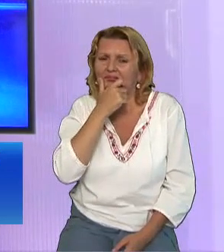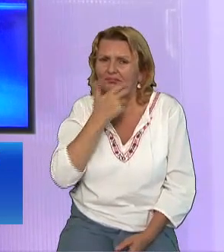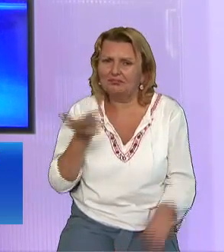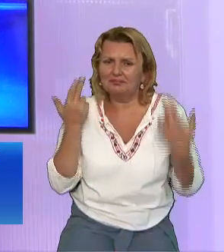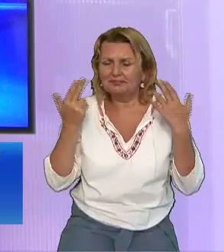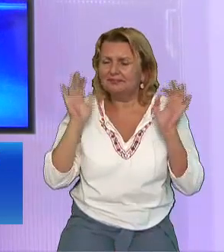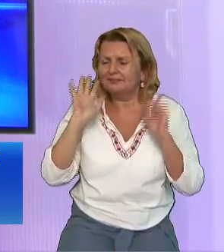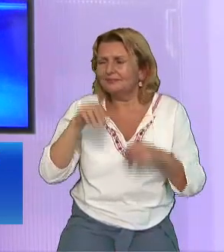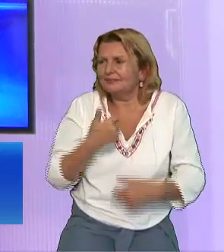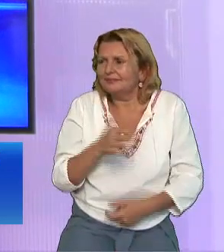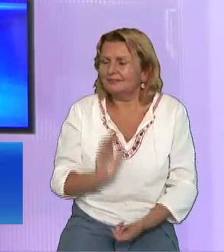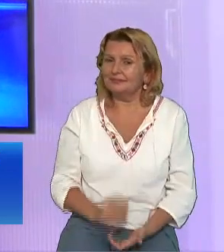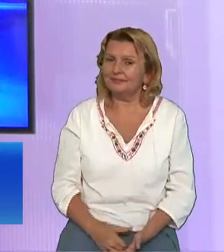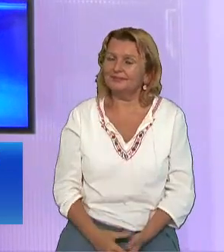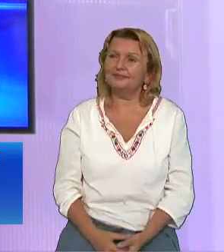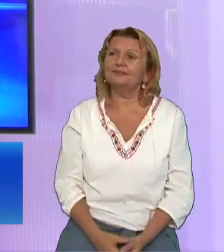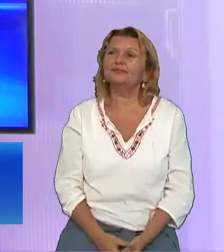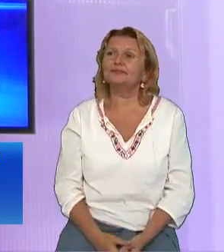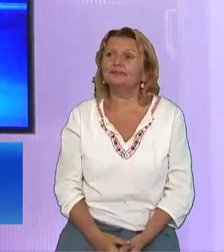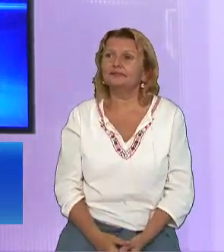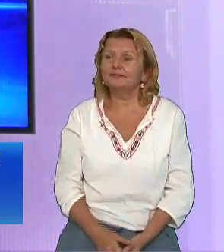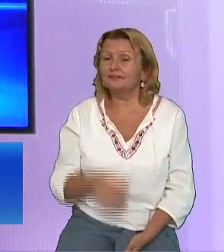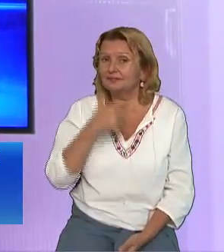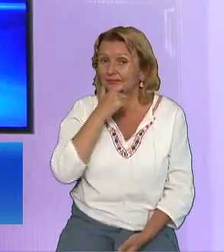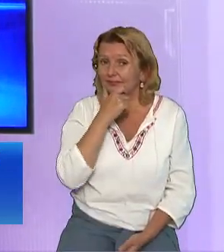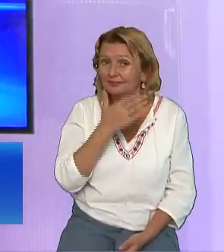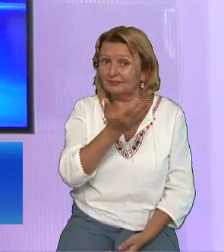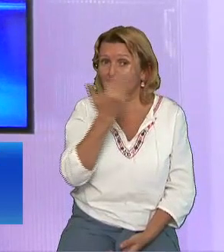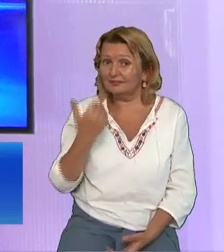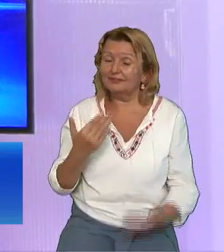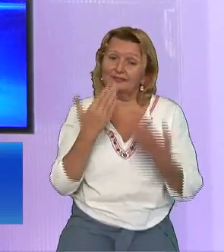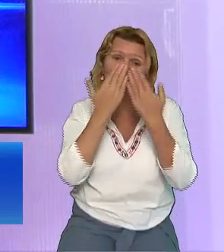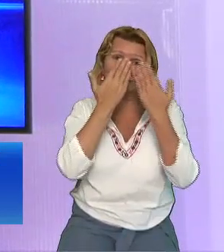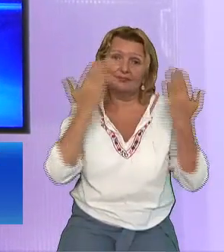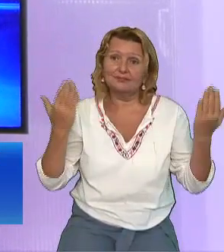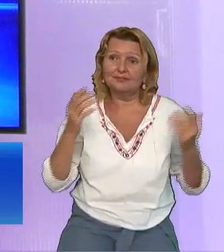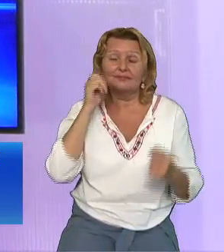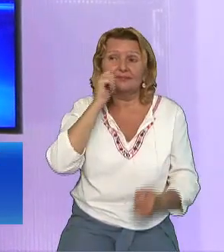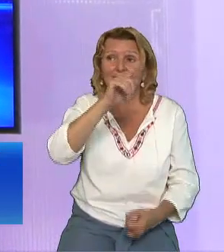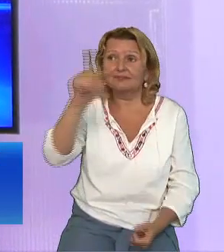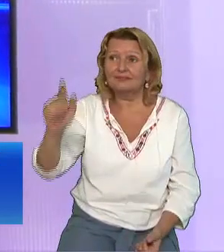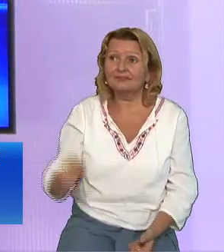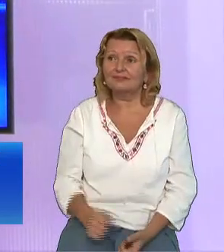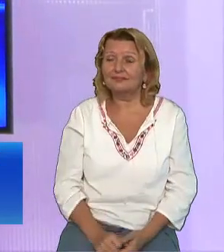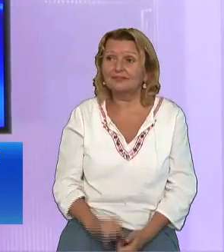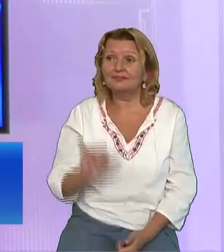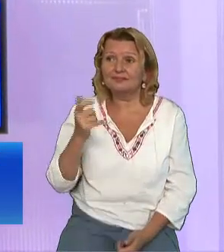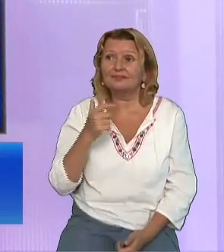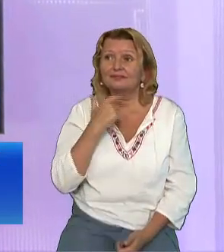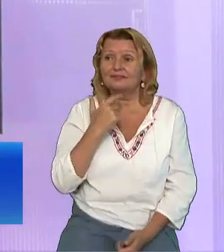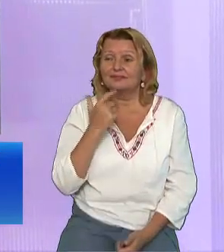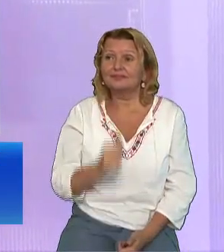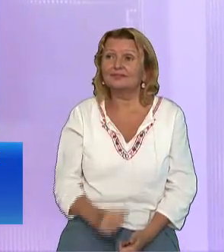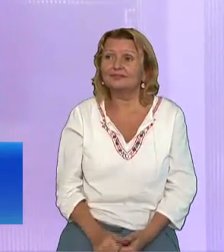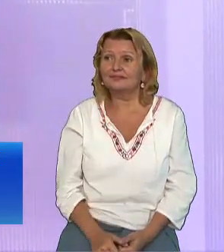răstoarne pe el Și bătrânul a venit în fața mulțimii Și a rostit doar două cuvinte